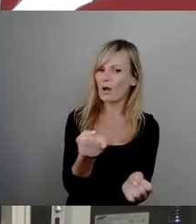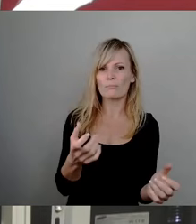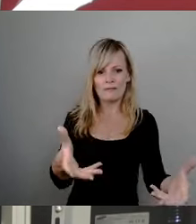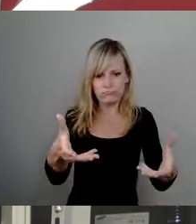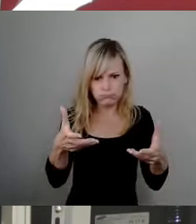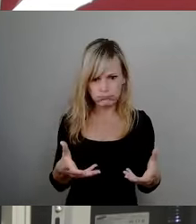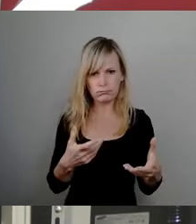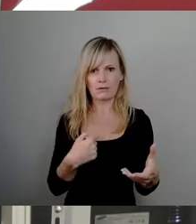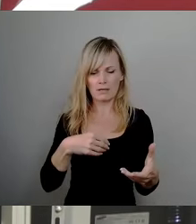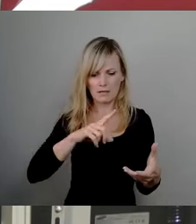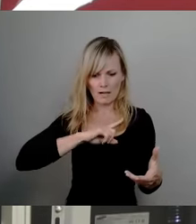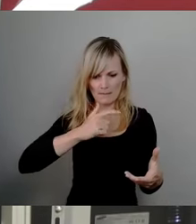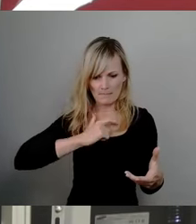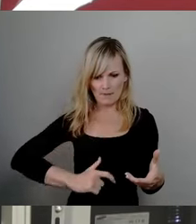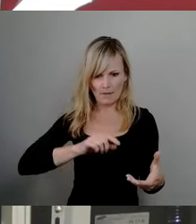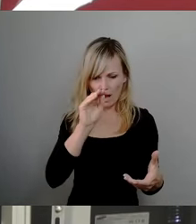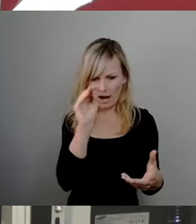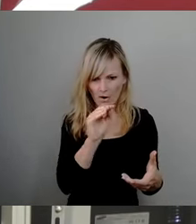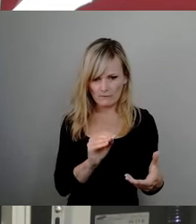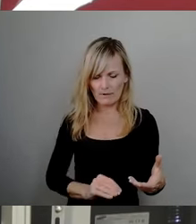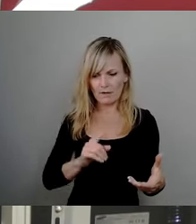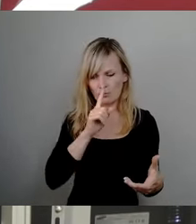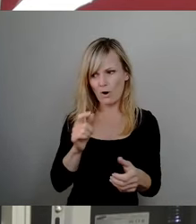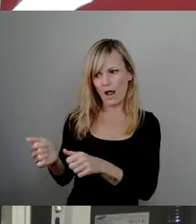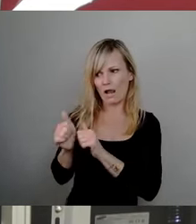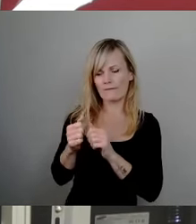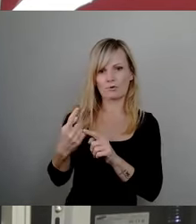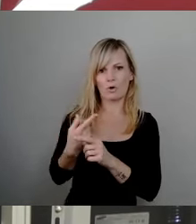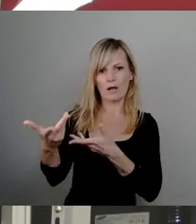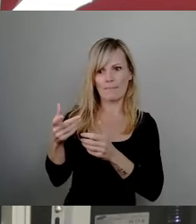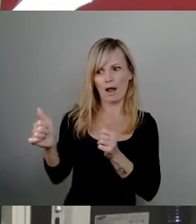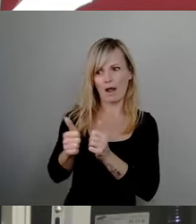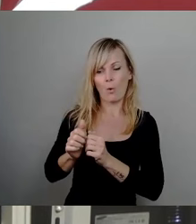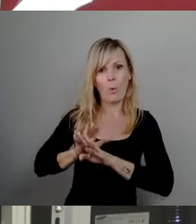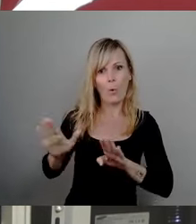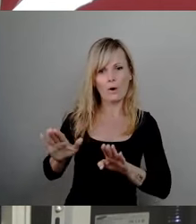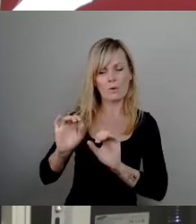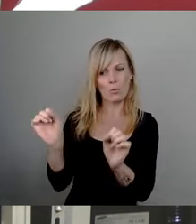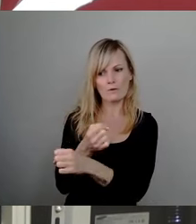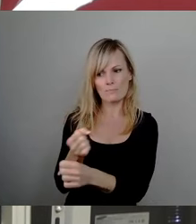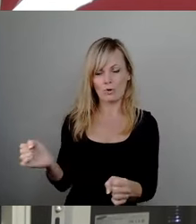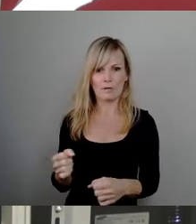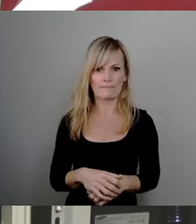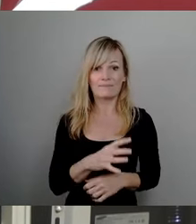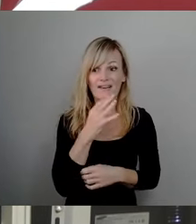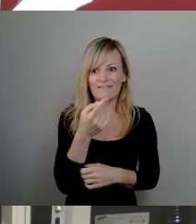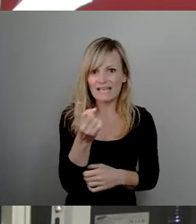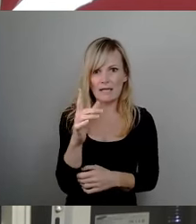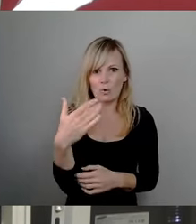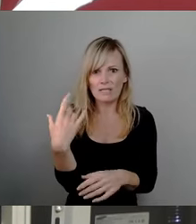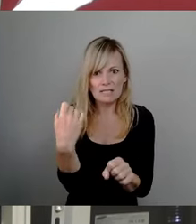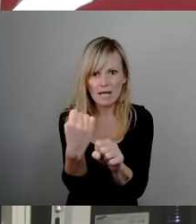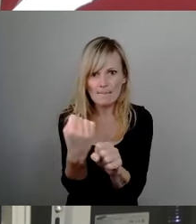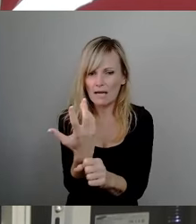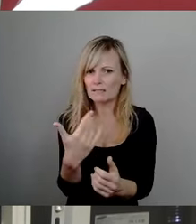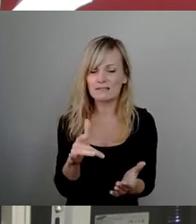gewesen. Viele konnten es nur mithilfe des Steuerberaters überhaupt schaffen. Eine Zumutung gewesen. Viele haben es doch noch gar nicht gemacht, muss ich auch dazu sagen. Weil es so